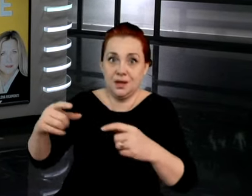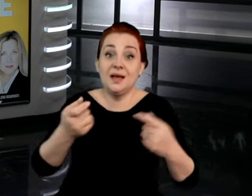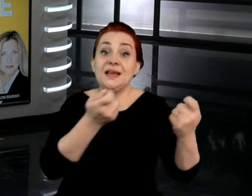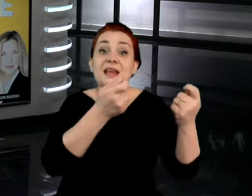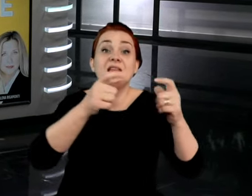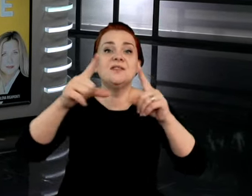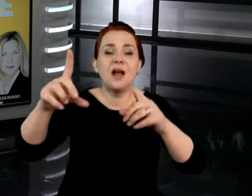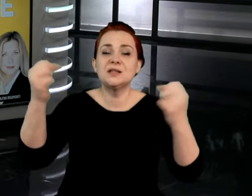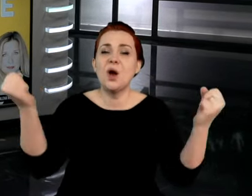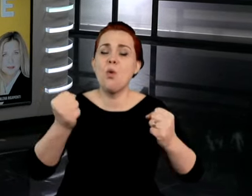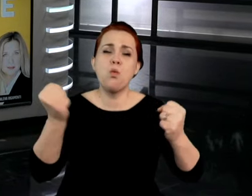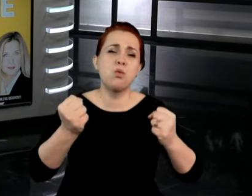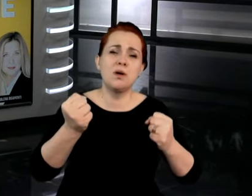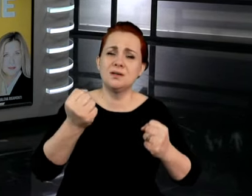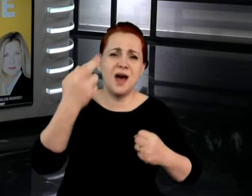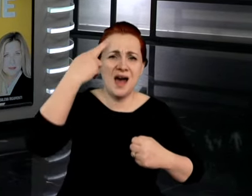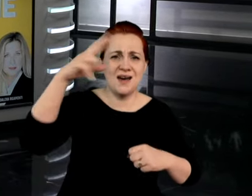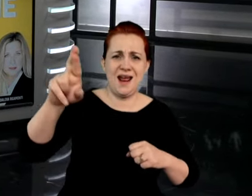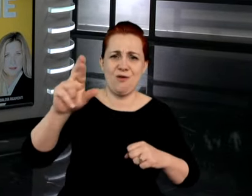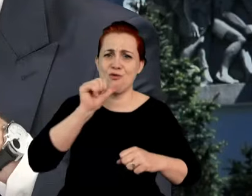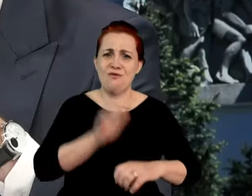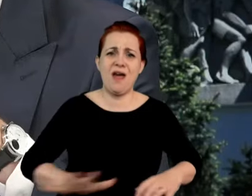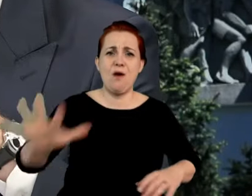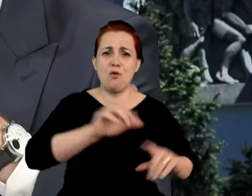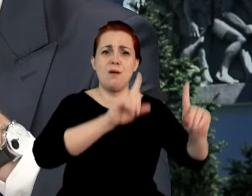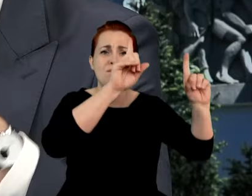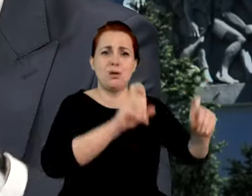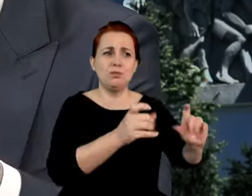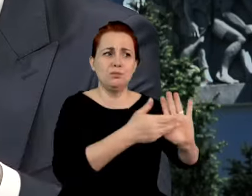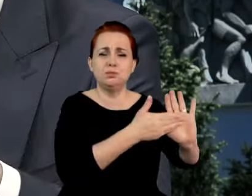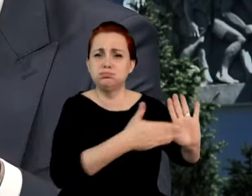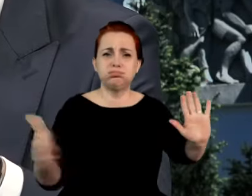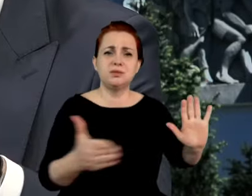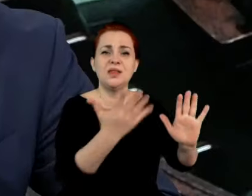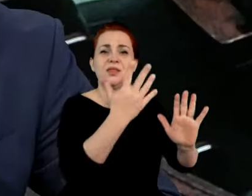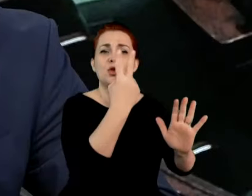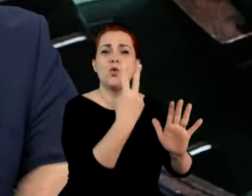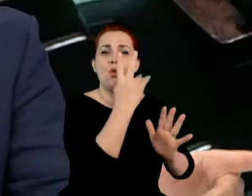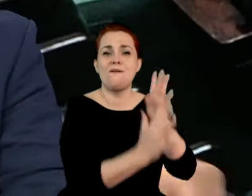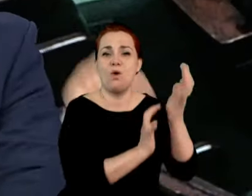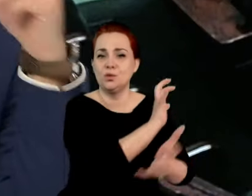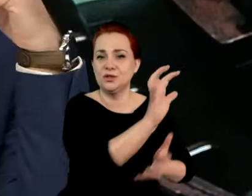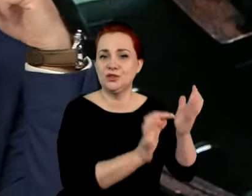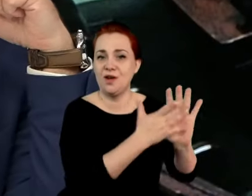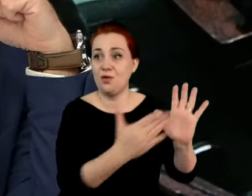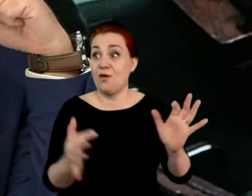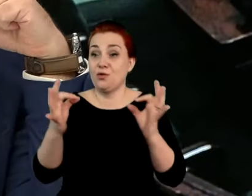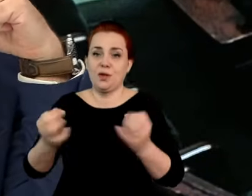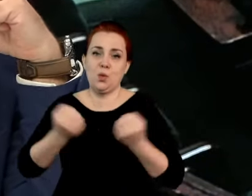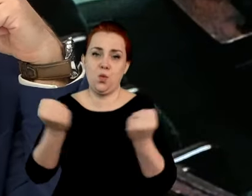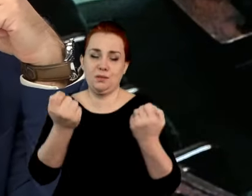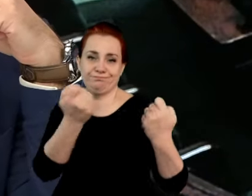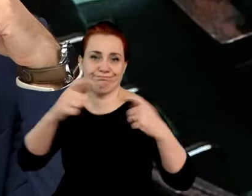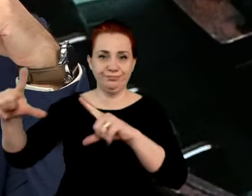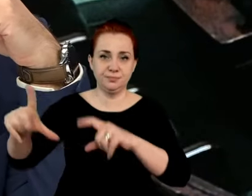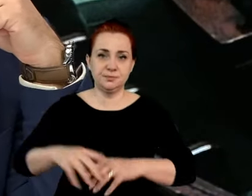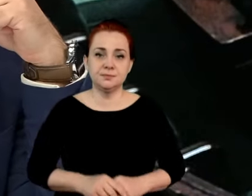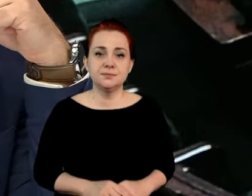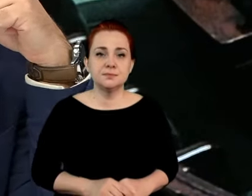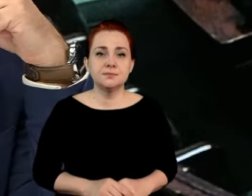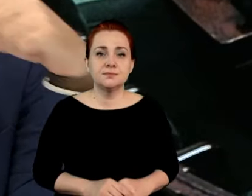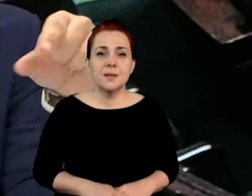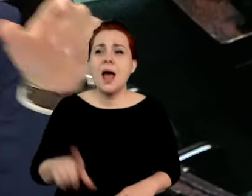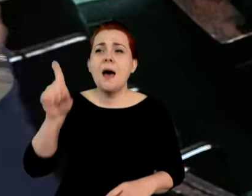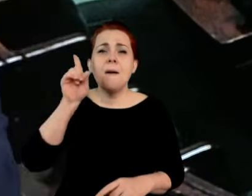najwyższa w Europie od czasów II wojny światowej, patrząc pewnie globalnie, a przynajmniej od kilku dziesięciu Na pewno pan wie, a ile państw w Unii